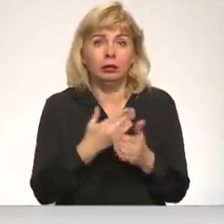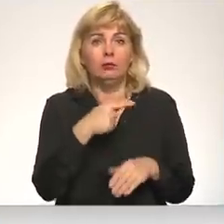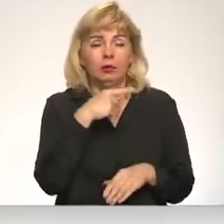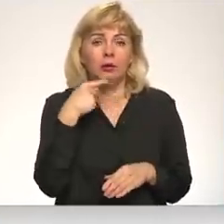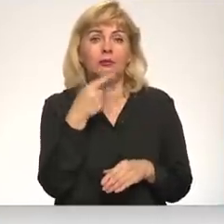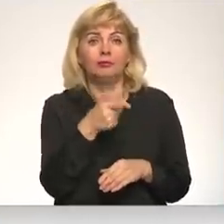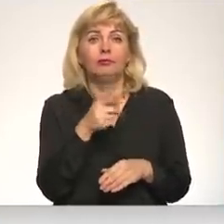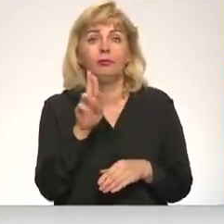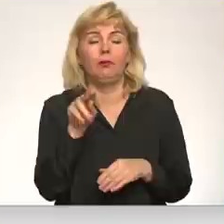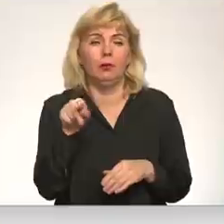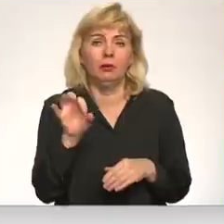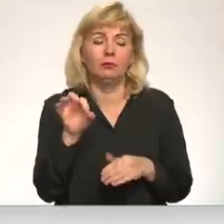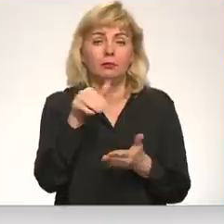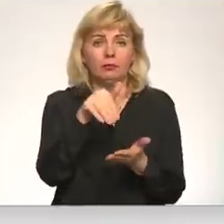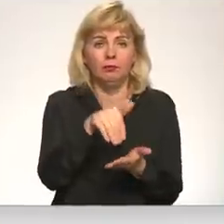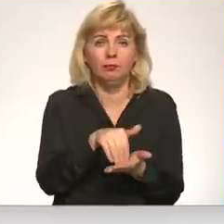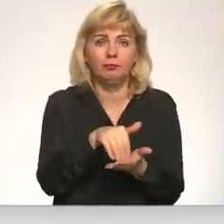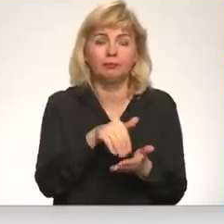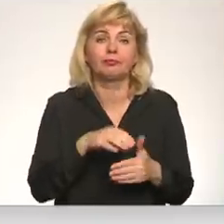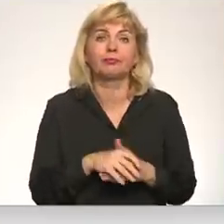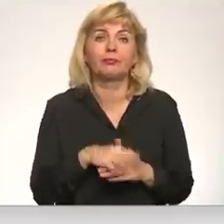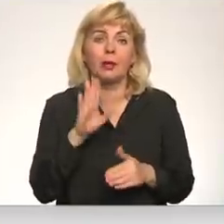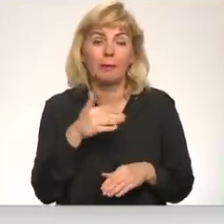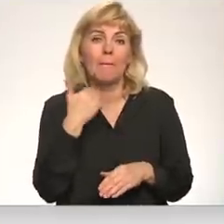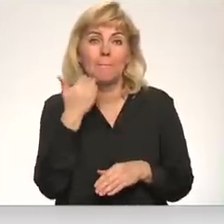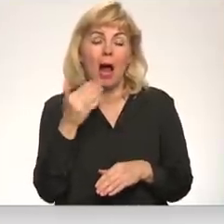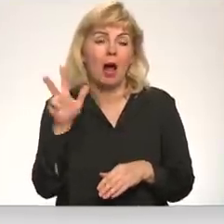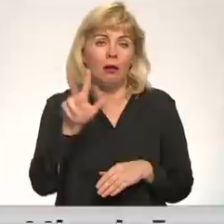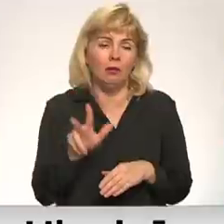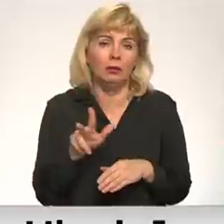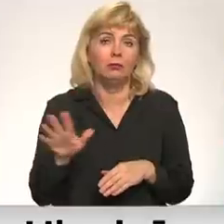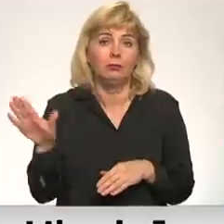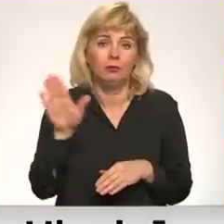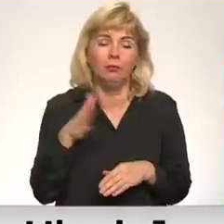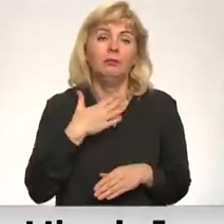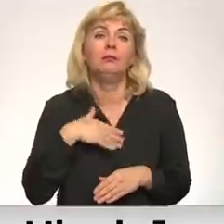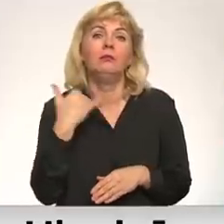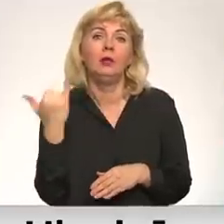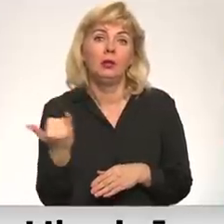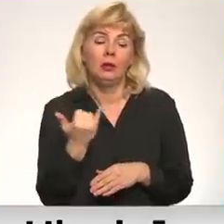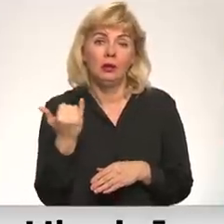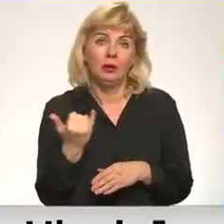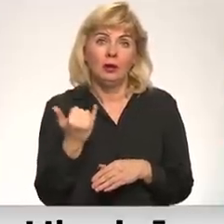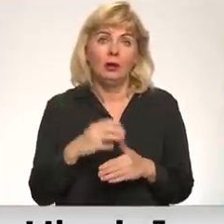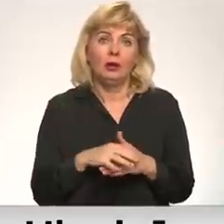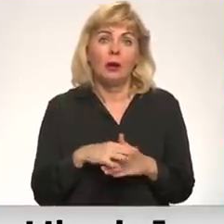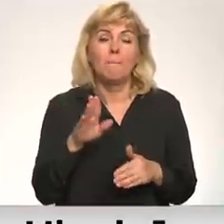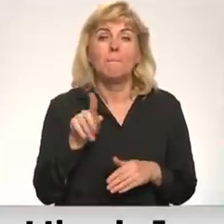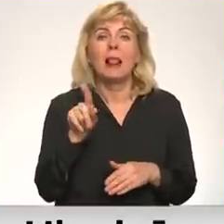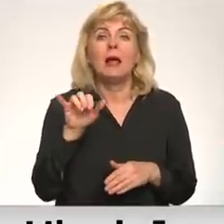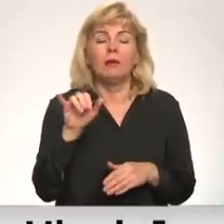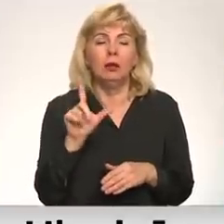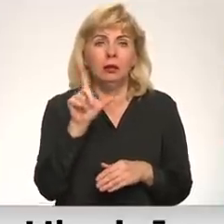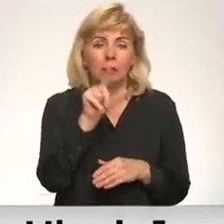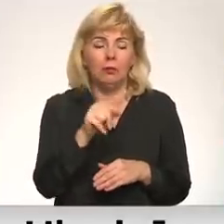NATO stāvēs par Baltijas valstīm. Manuprāt, interesanti ir tas, ka Blinkēns brauc arī uz